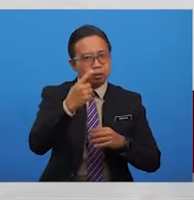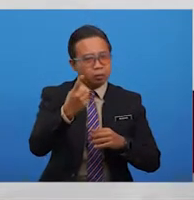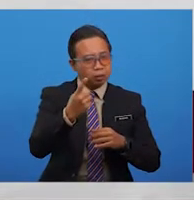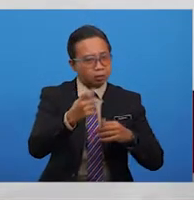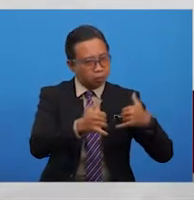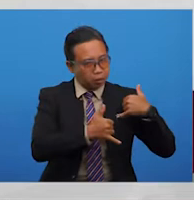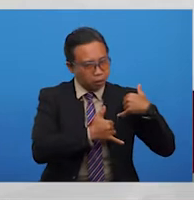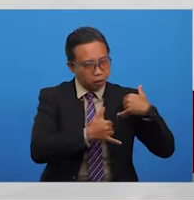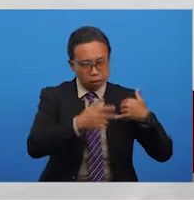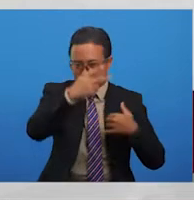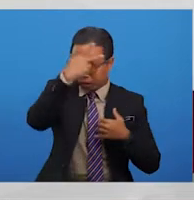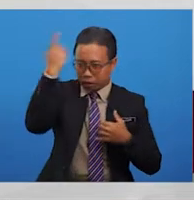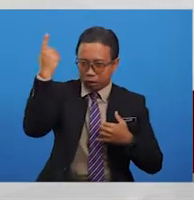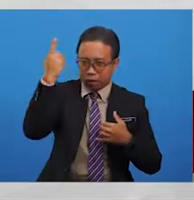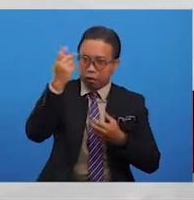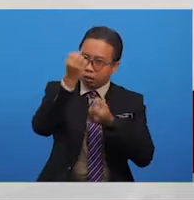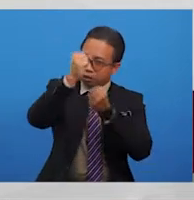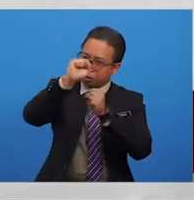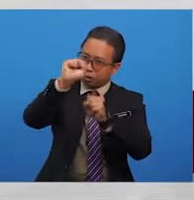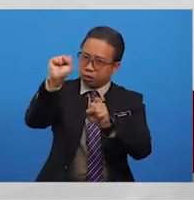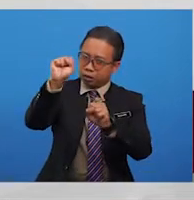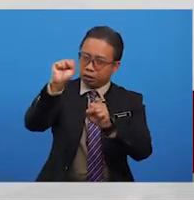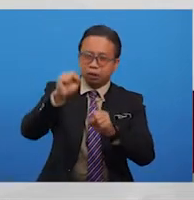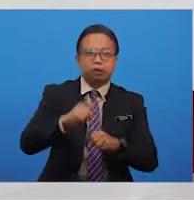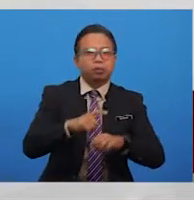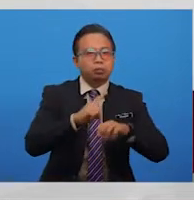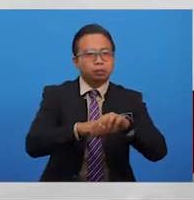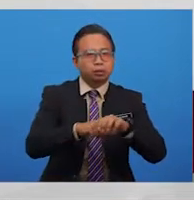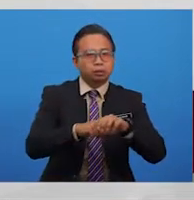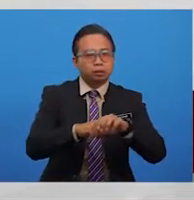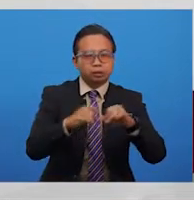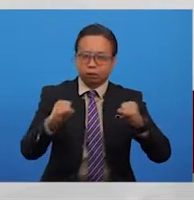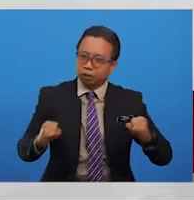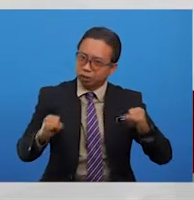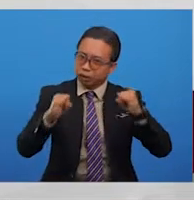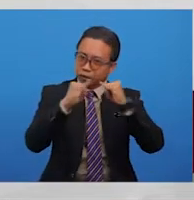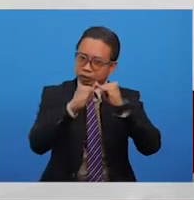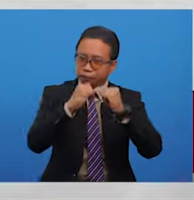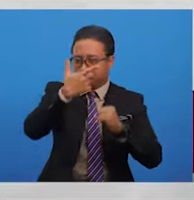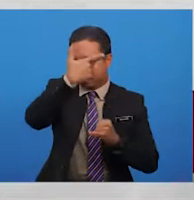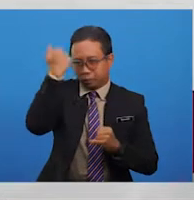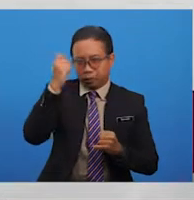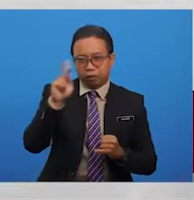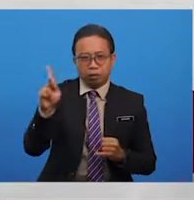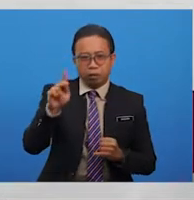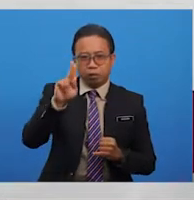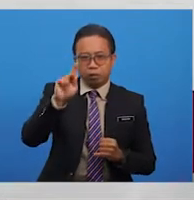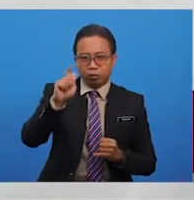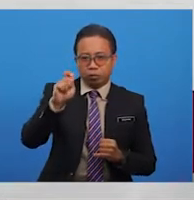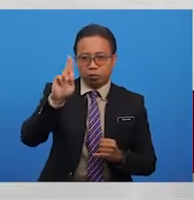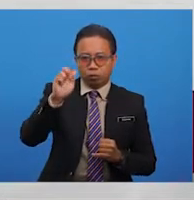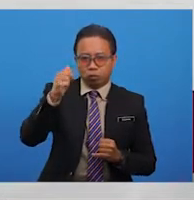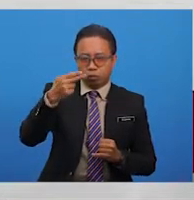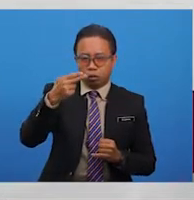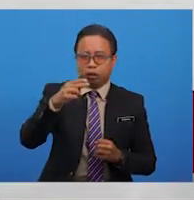adalah kerana kesetiaan tuah yang tidak berbelah bahagi terhadap istana menyebabkan tuah tidak akan